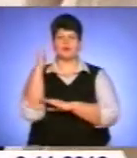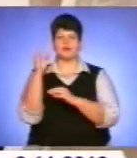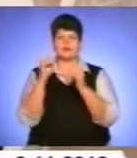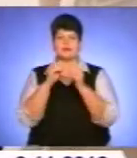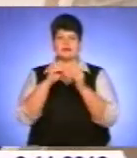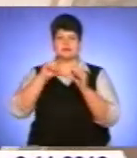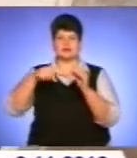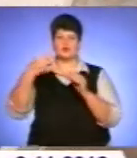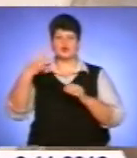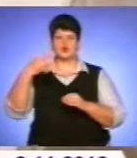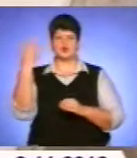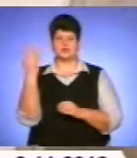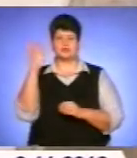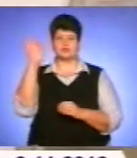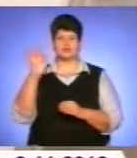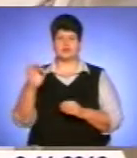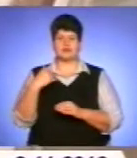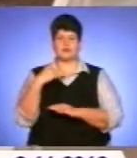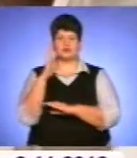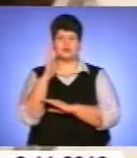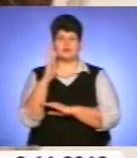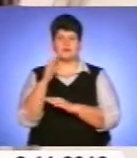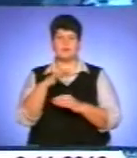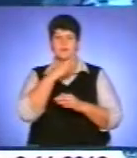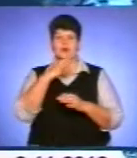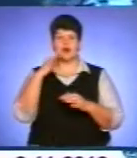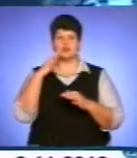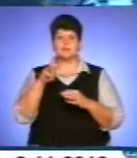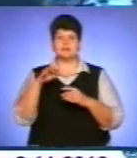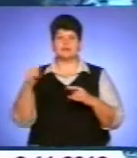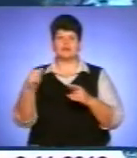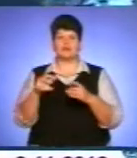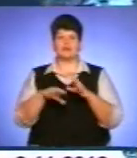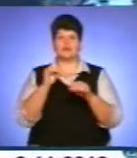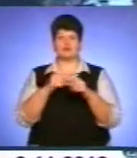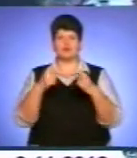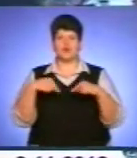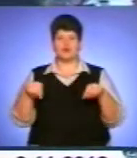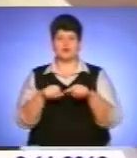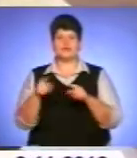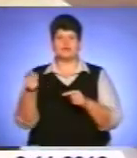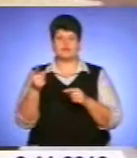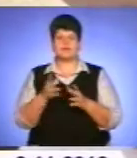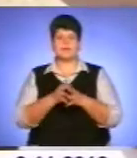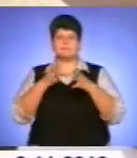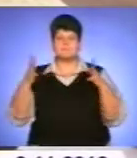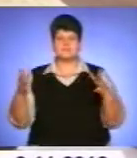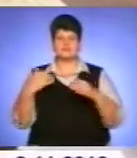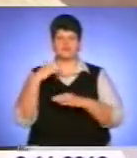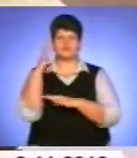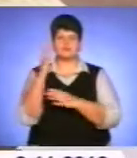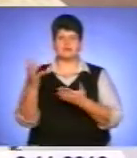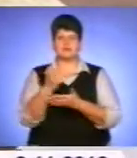,44% голосів. По багатомандатному виборчому округу на Тернопільщині найбільше голосів набрали.